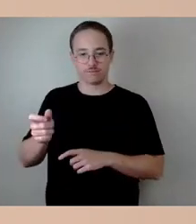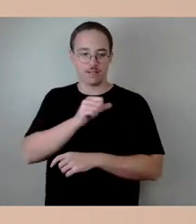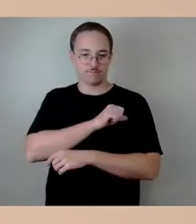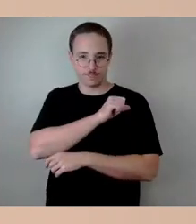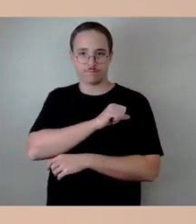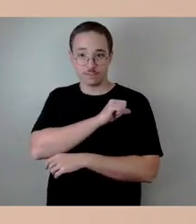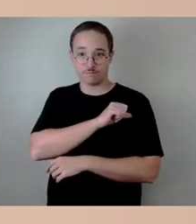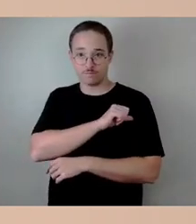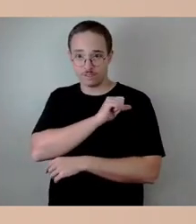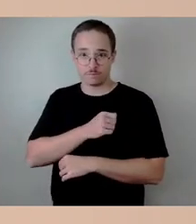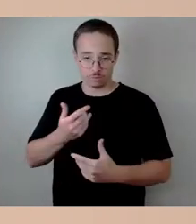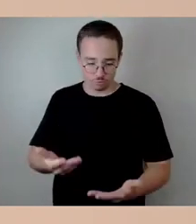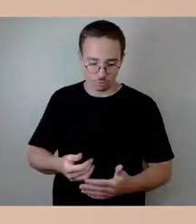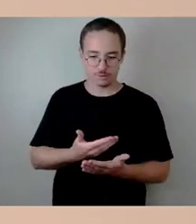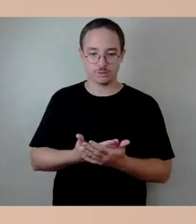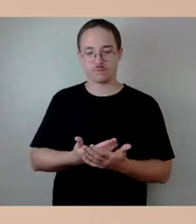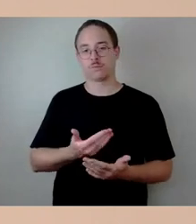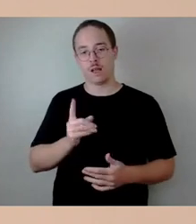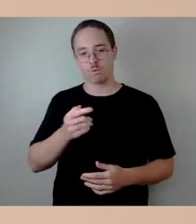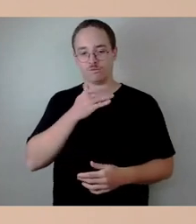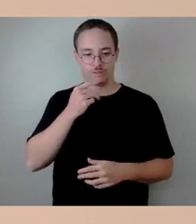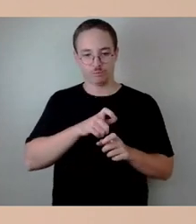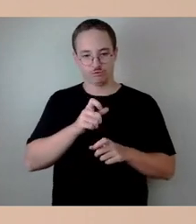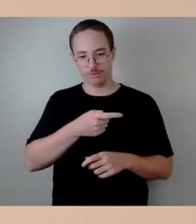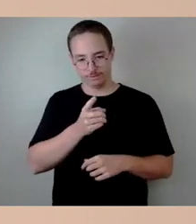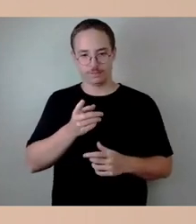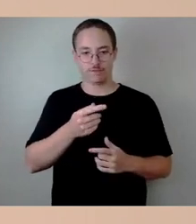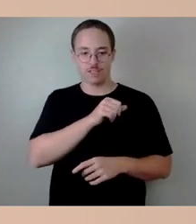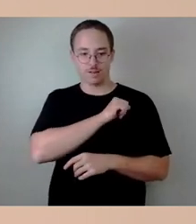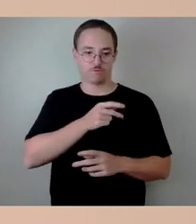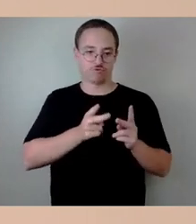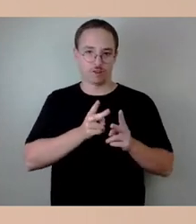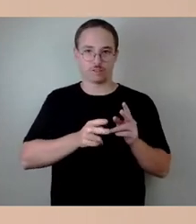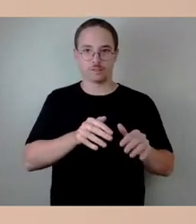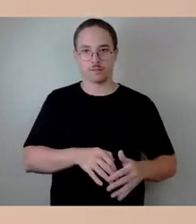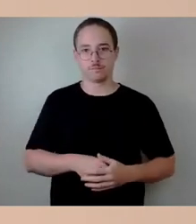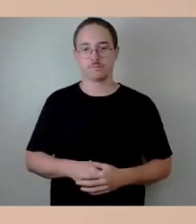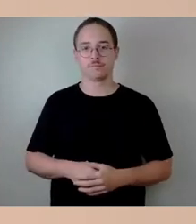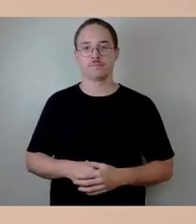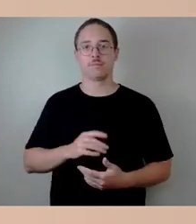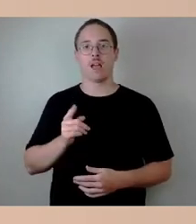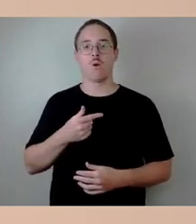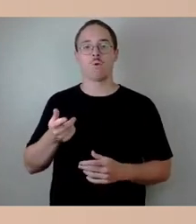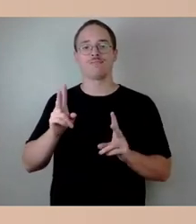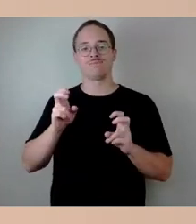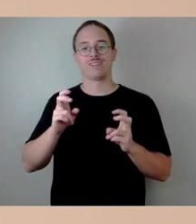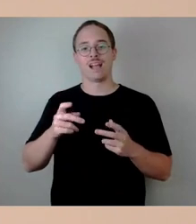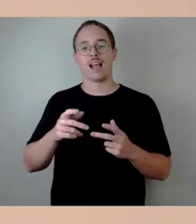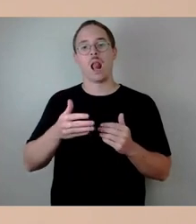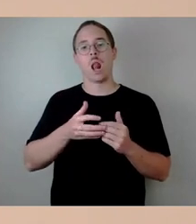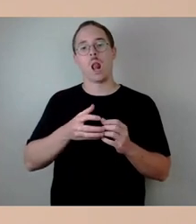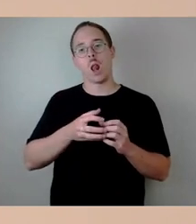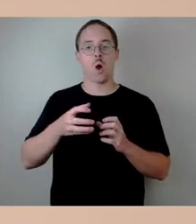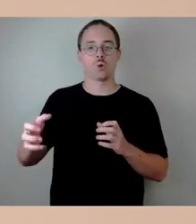Long-Covid-Post-Covid-Syndrom ist damit ein neues Krankheitsbild,